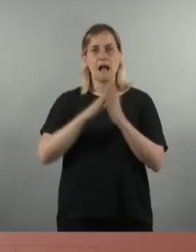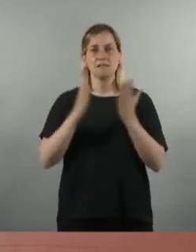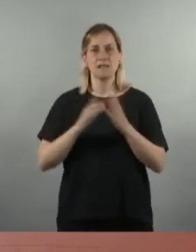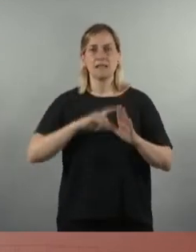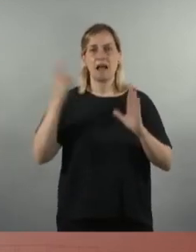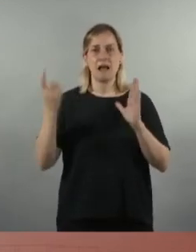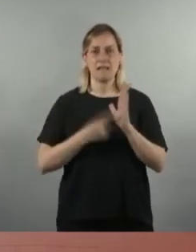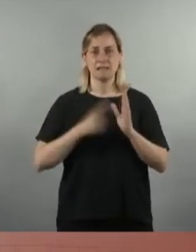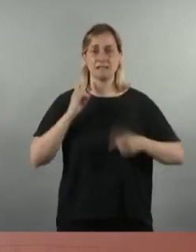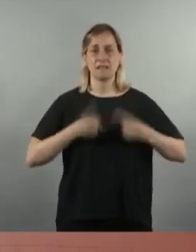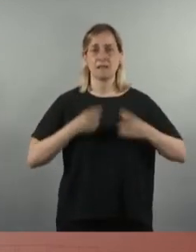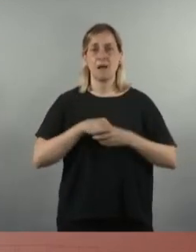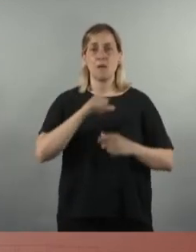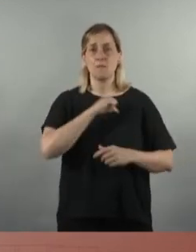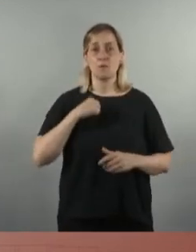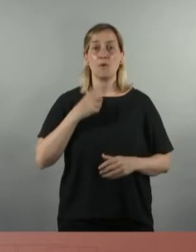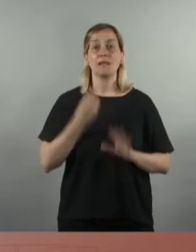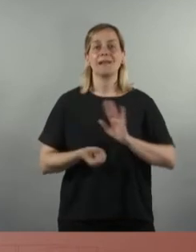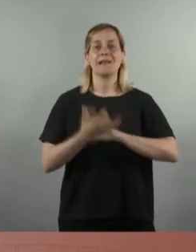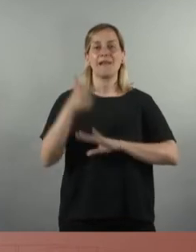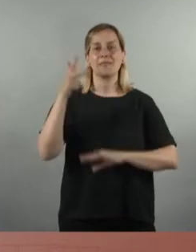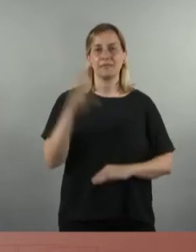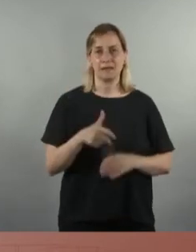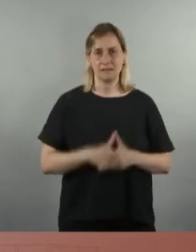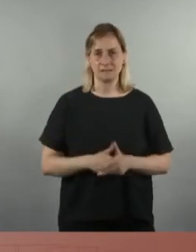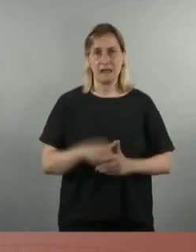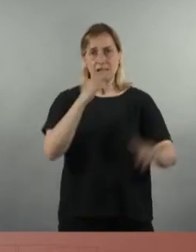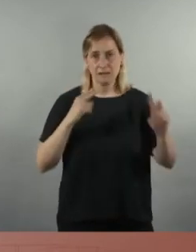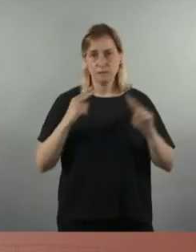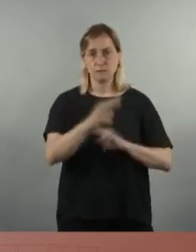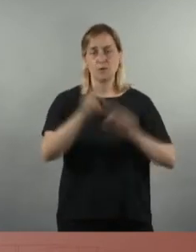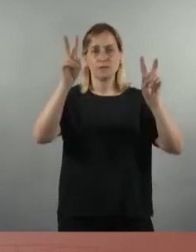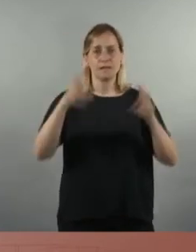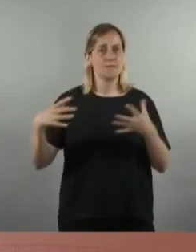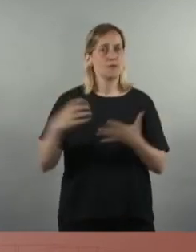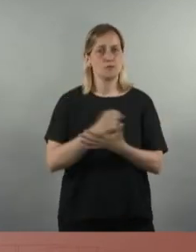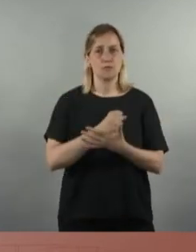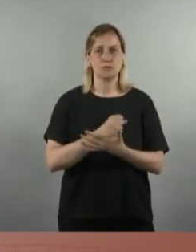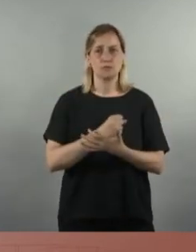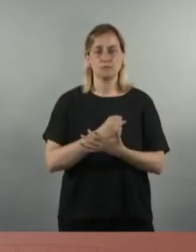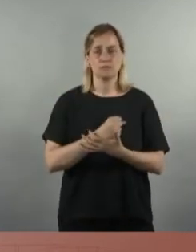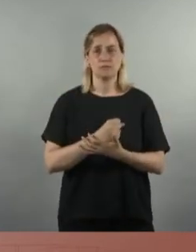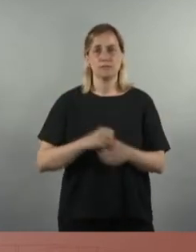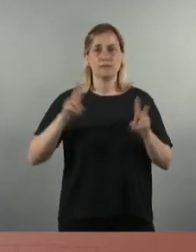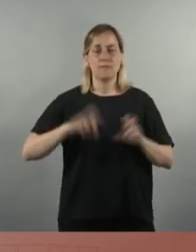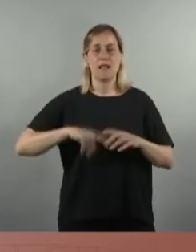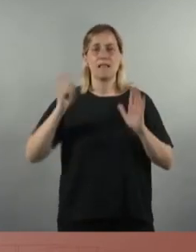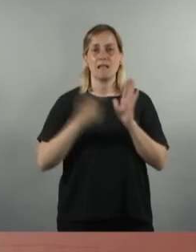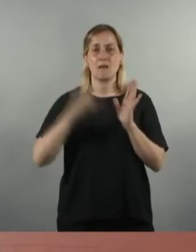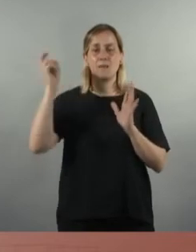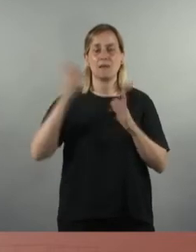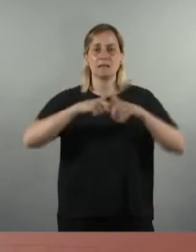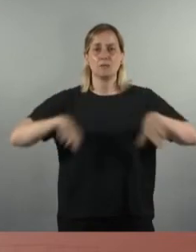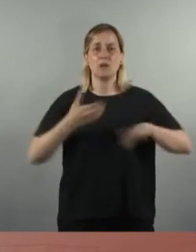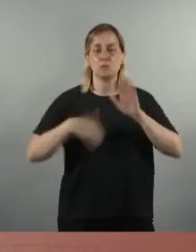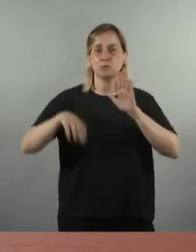pròpia, crear dret, donar resposta a tots els escapçaments de llei que venen del Tribunal